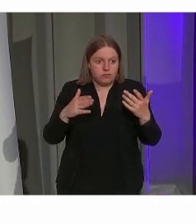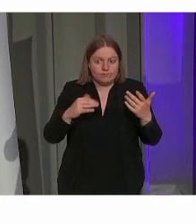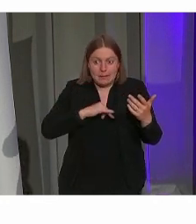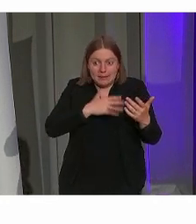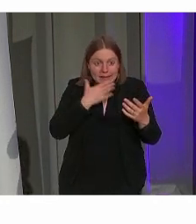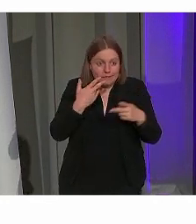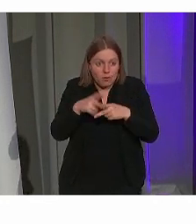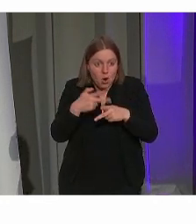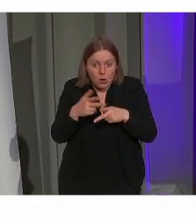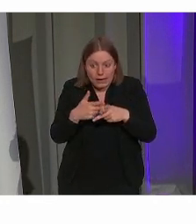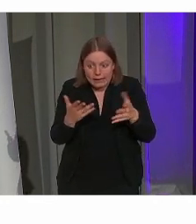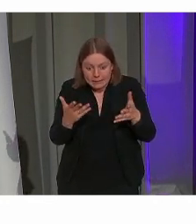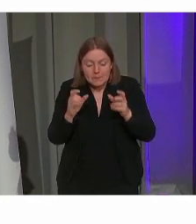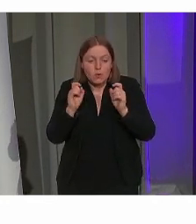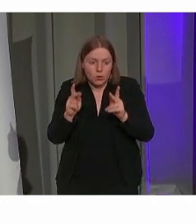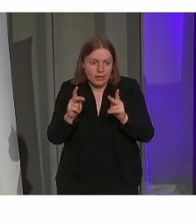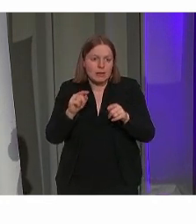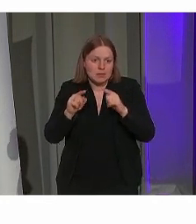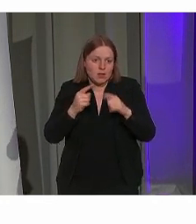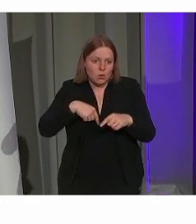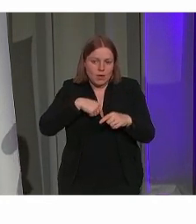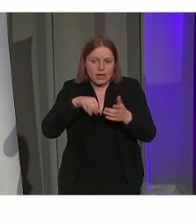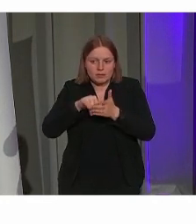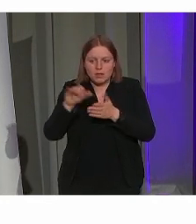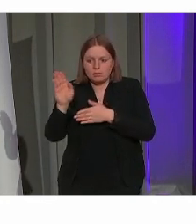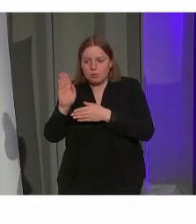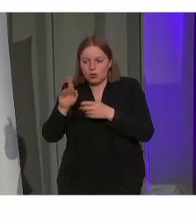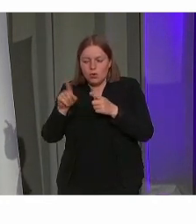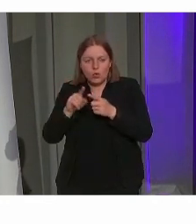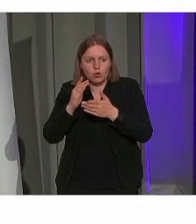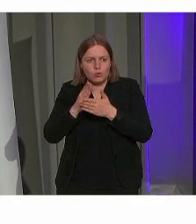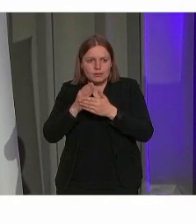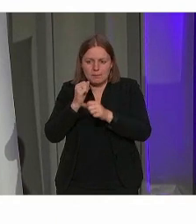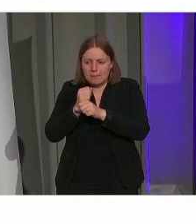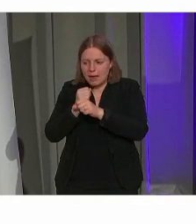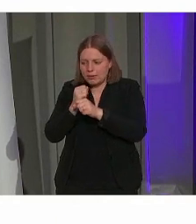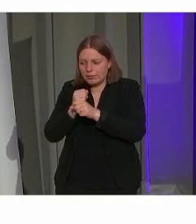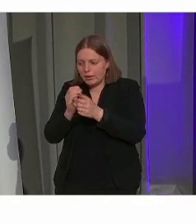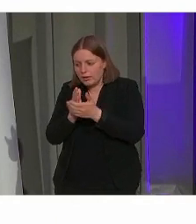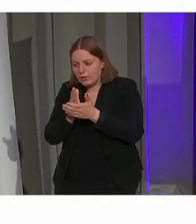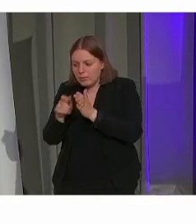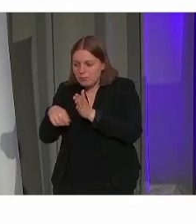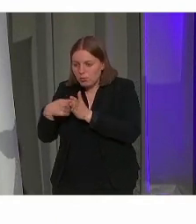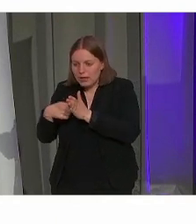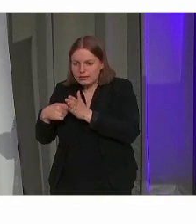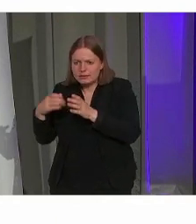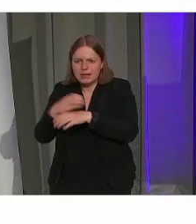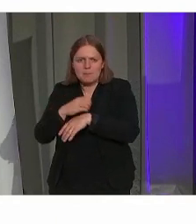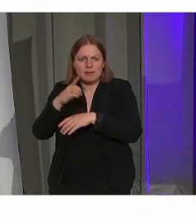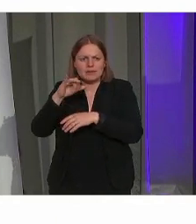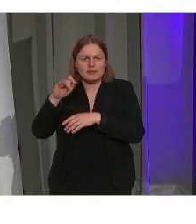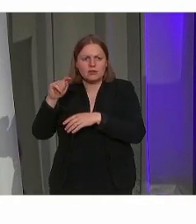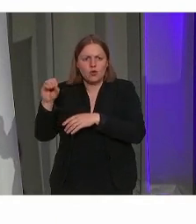Dan hebben wij met Stad Brugge ook een project uitgewerkt samen met DITO-VZ2,